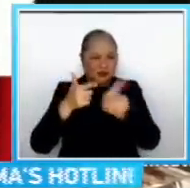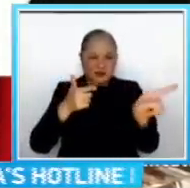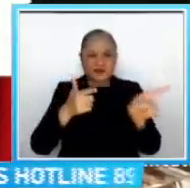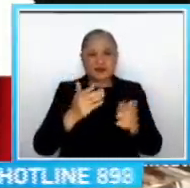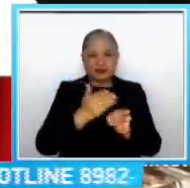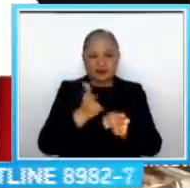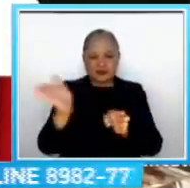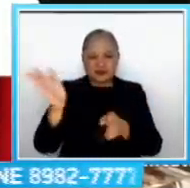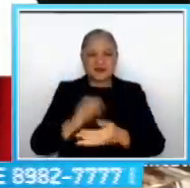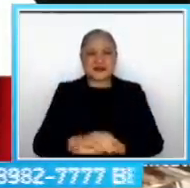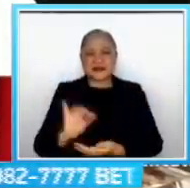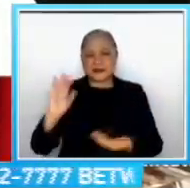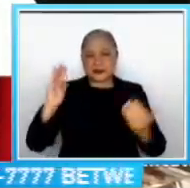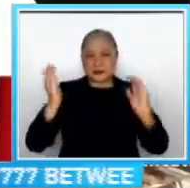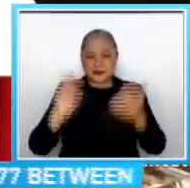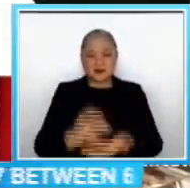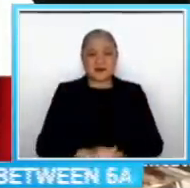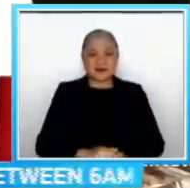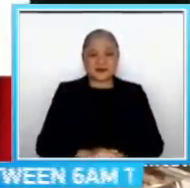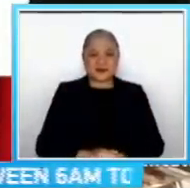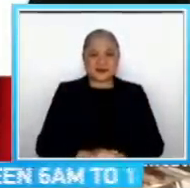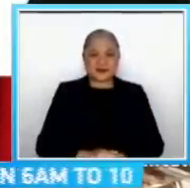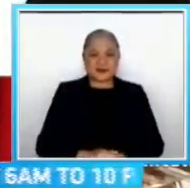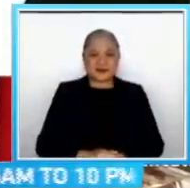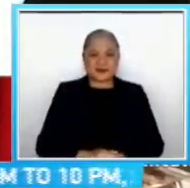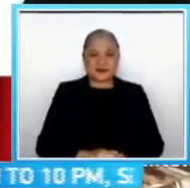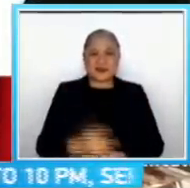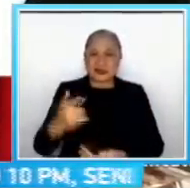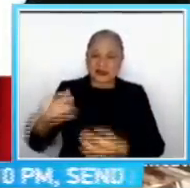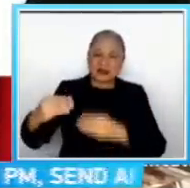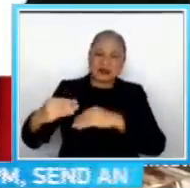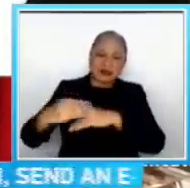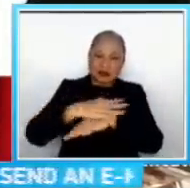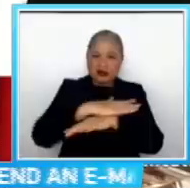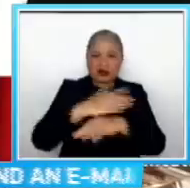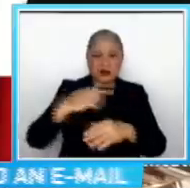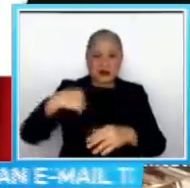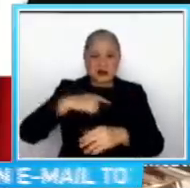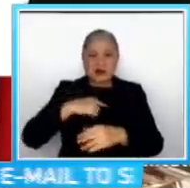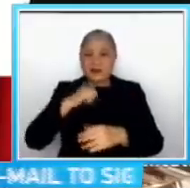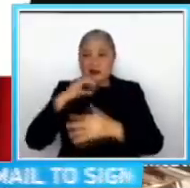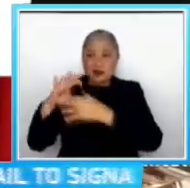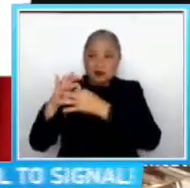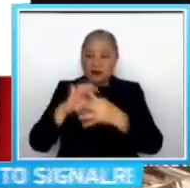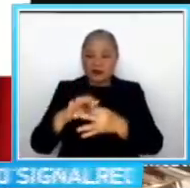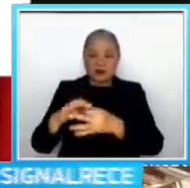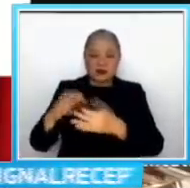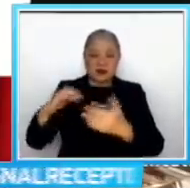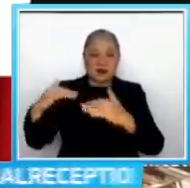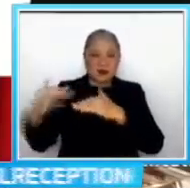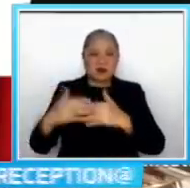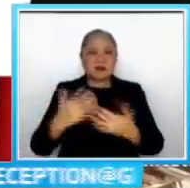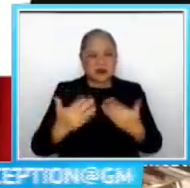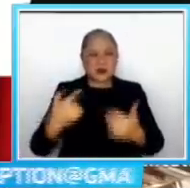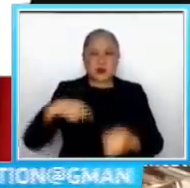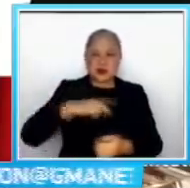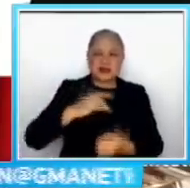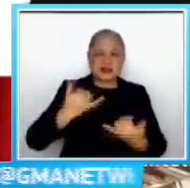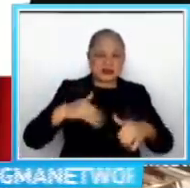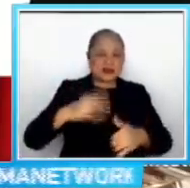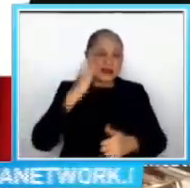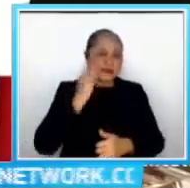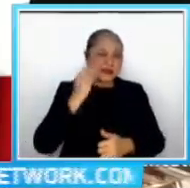These indirect shocks are likely to be felt through